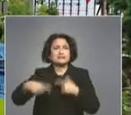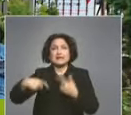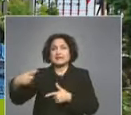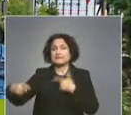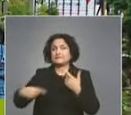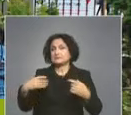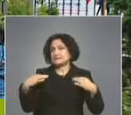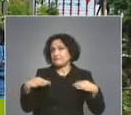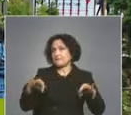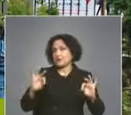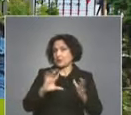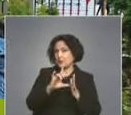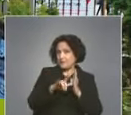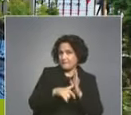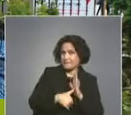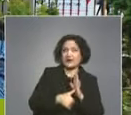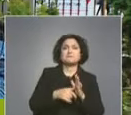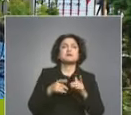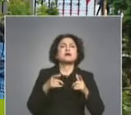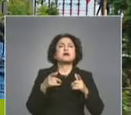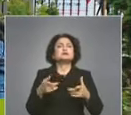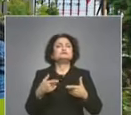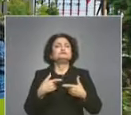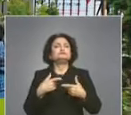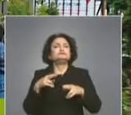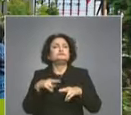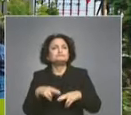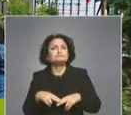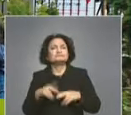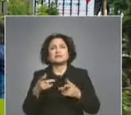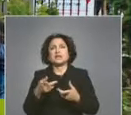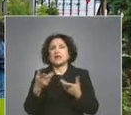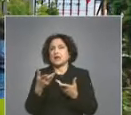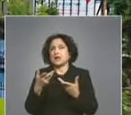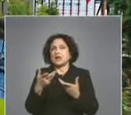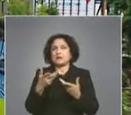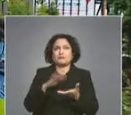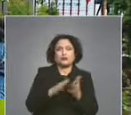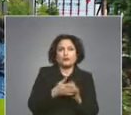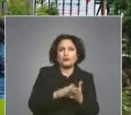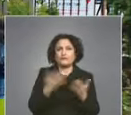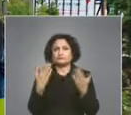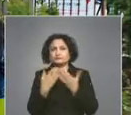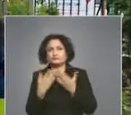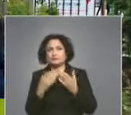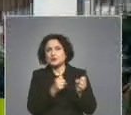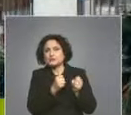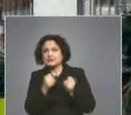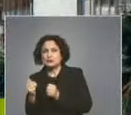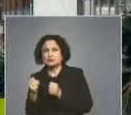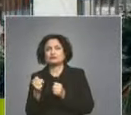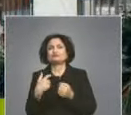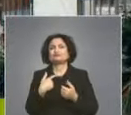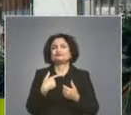в свободната си време. Веднага като остана трябва да се приготвим за училище. Съответно по-късно се прибирам.